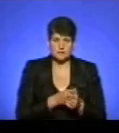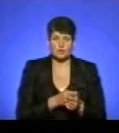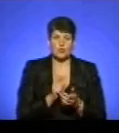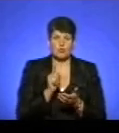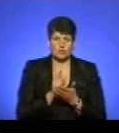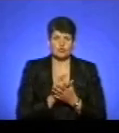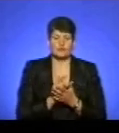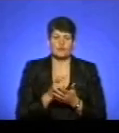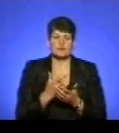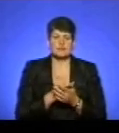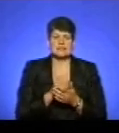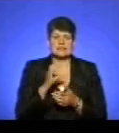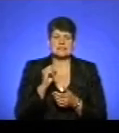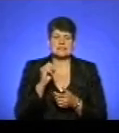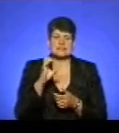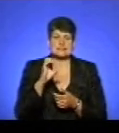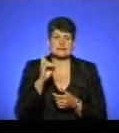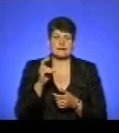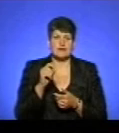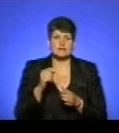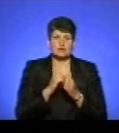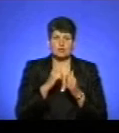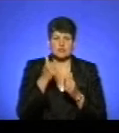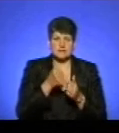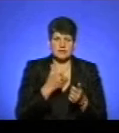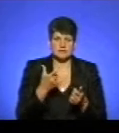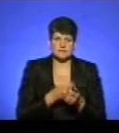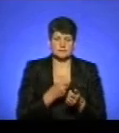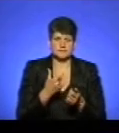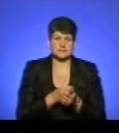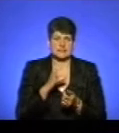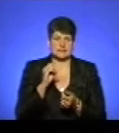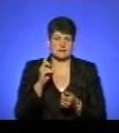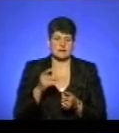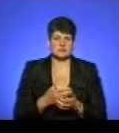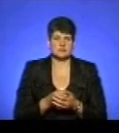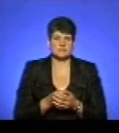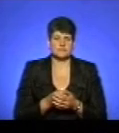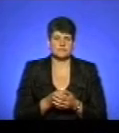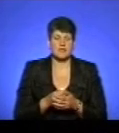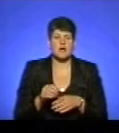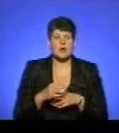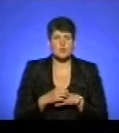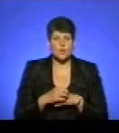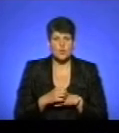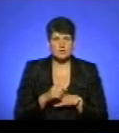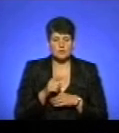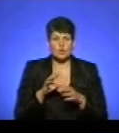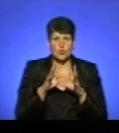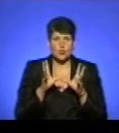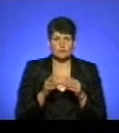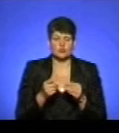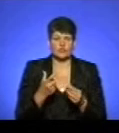обов'язково вакцинувати від сказу і кожний рік проводити ревакцинацію. А котам? Котикам ту комплексну